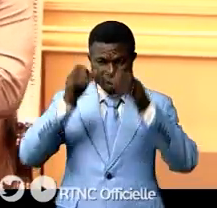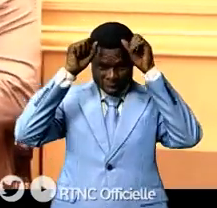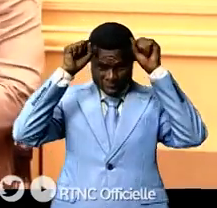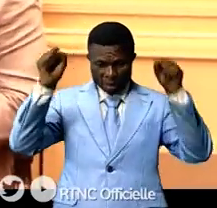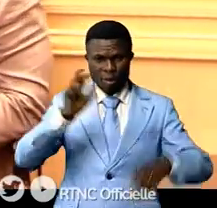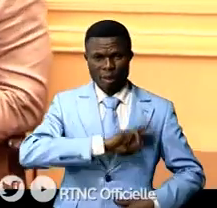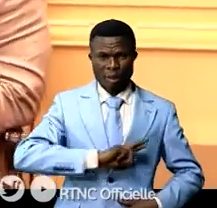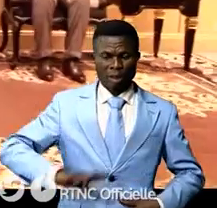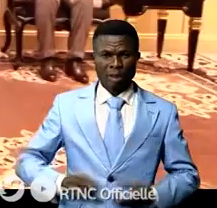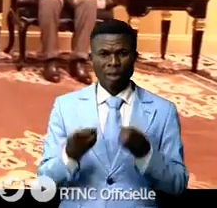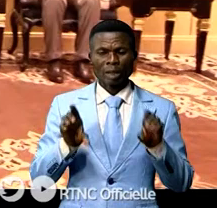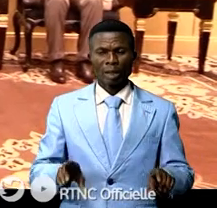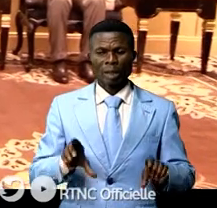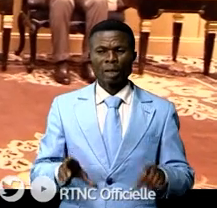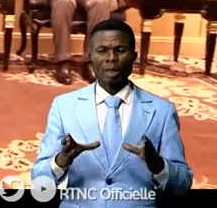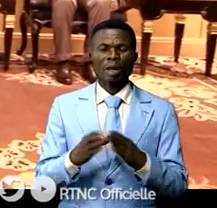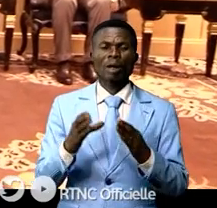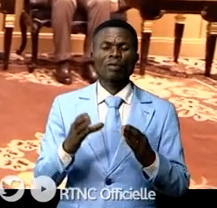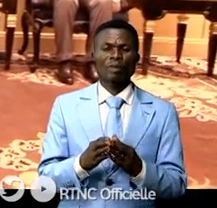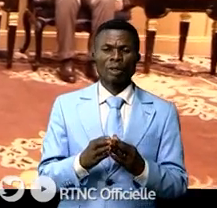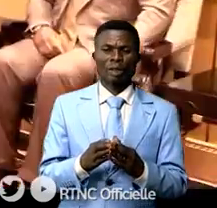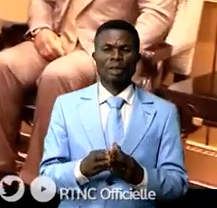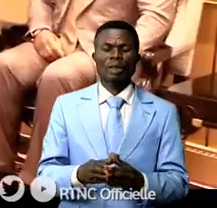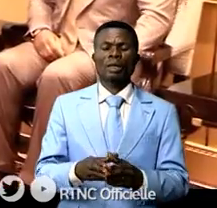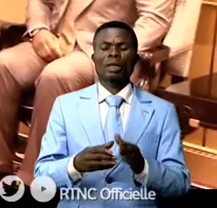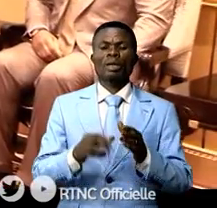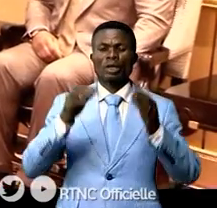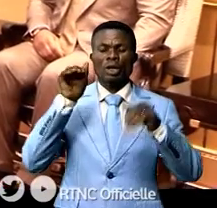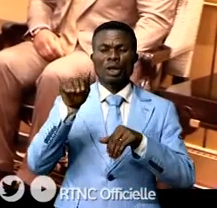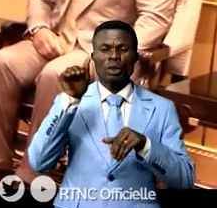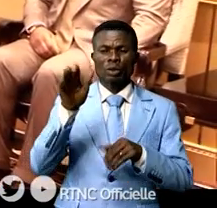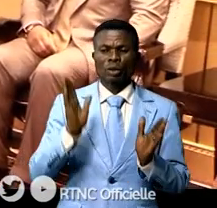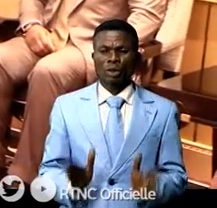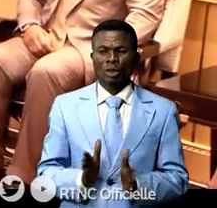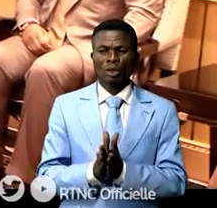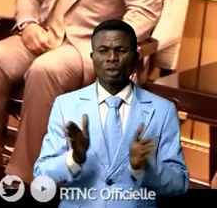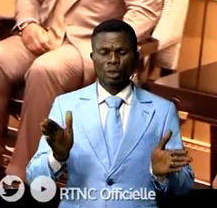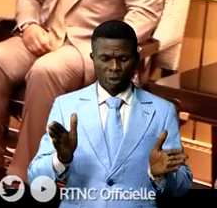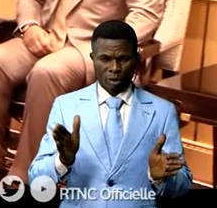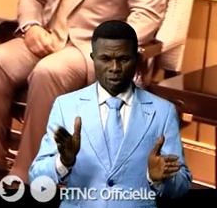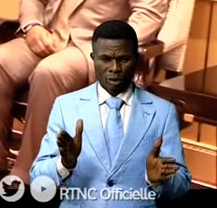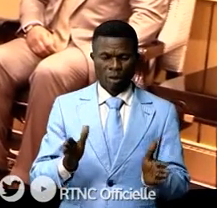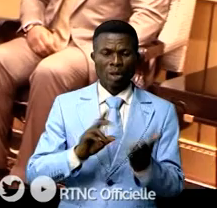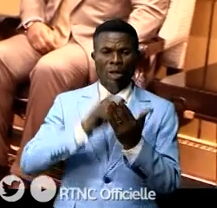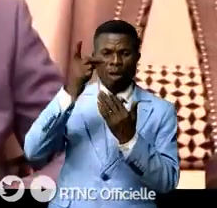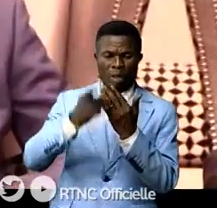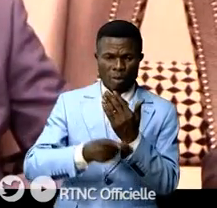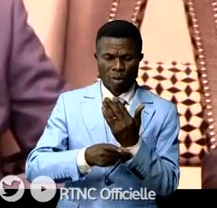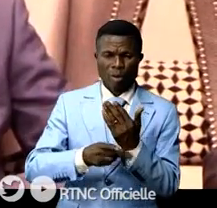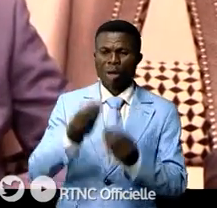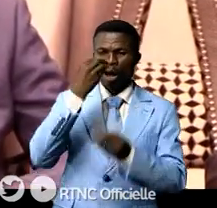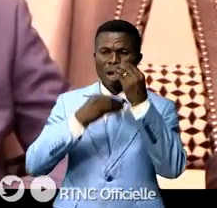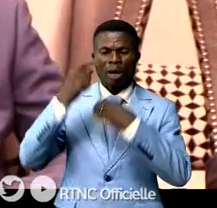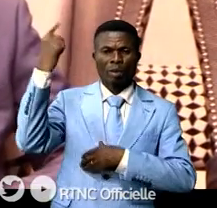de la République, Félix Antoine Tshiseké Di Chilombo, a eu avec le directeur exécutif du programme alimentaire